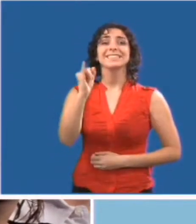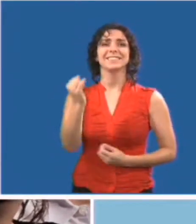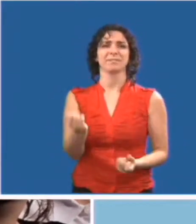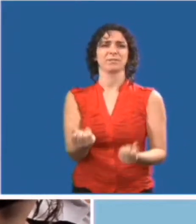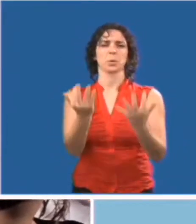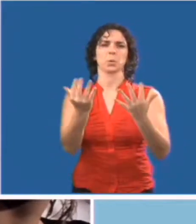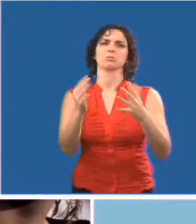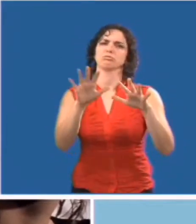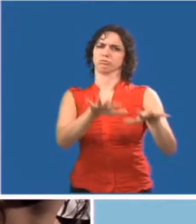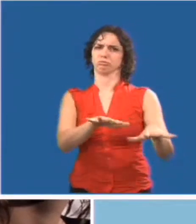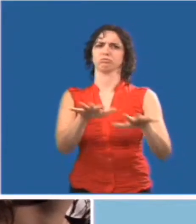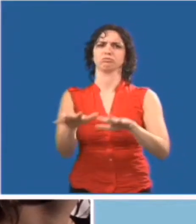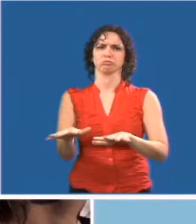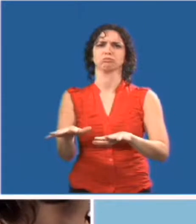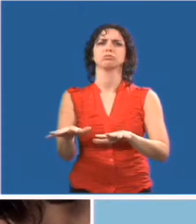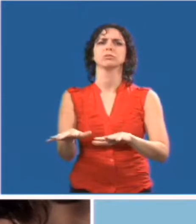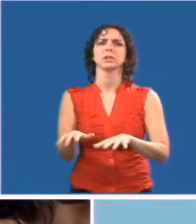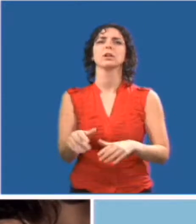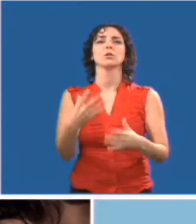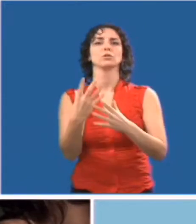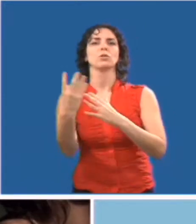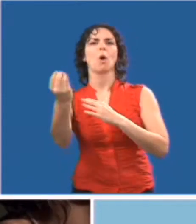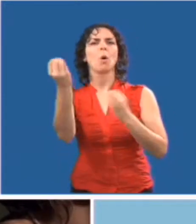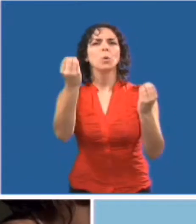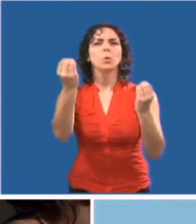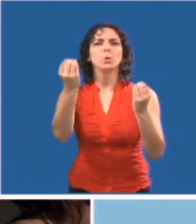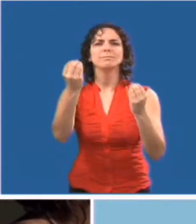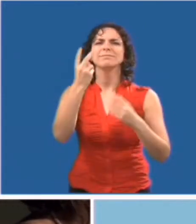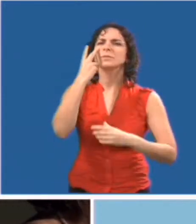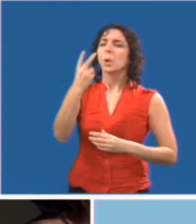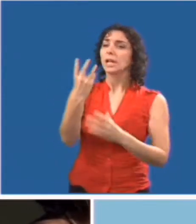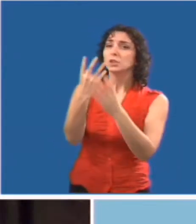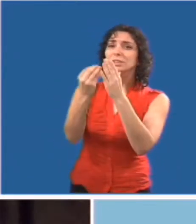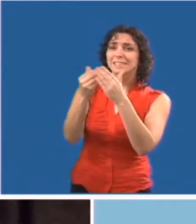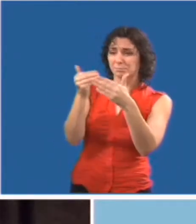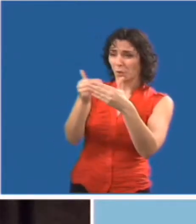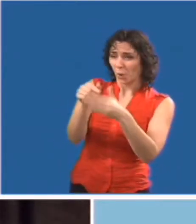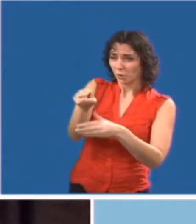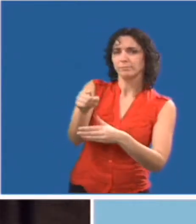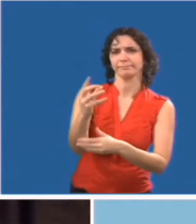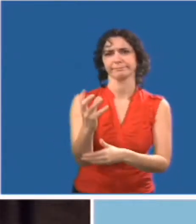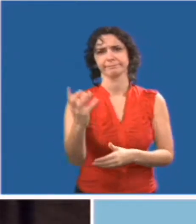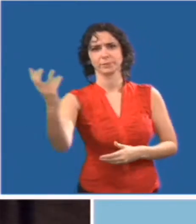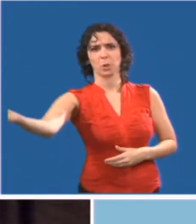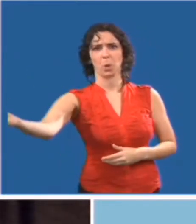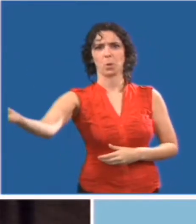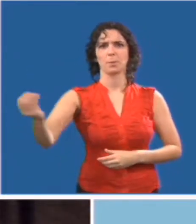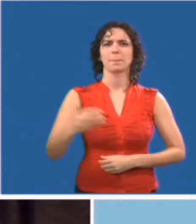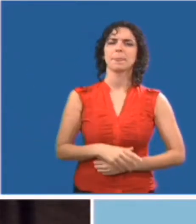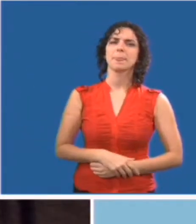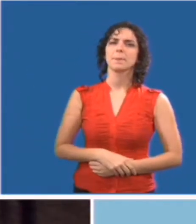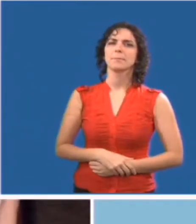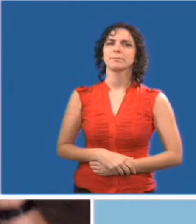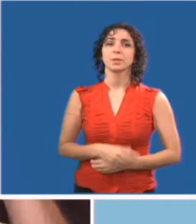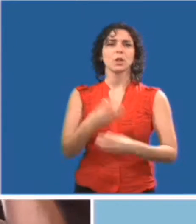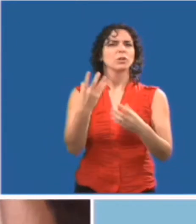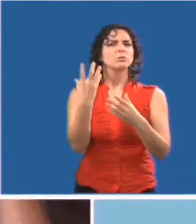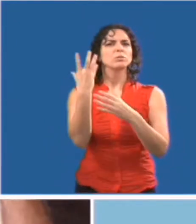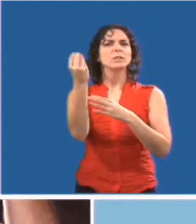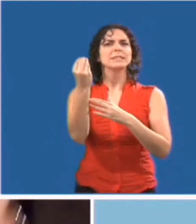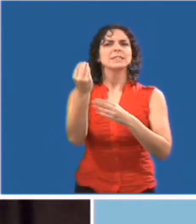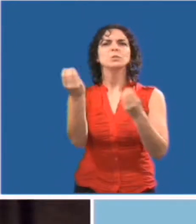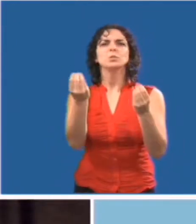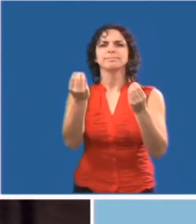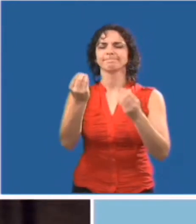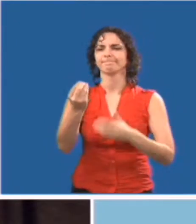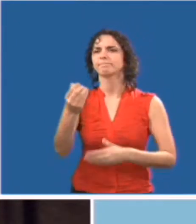calme et sortez de l'édifice de façon ordonnée en marchant vers la sortie la plus près de vous, à l'avant et à l'arrière